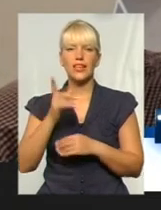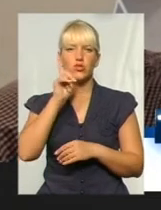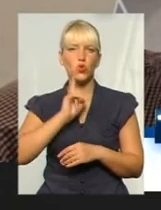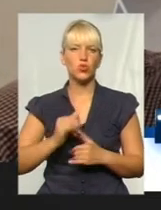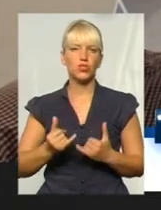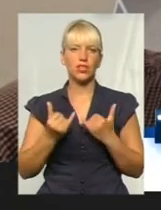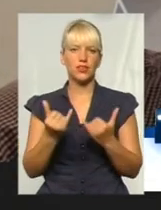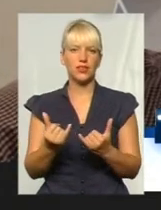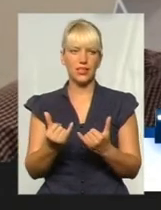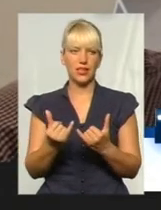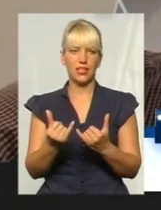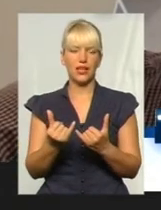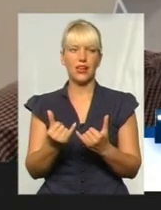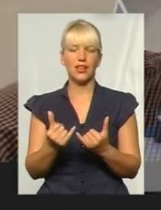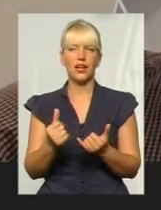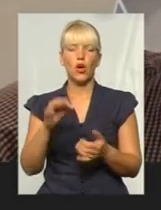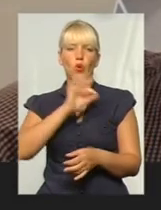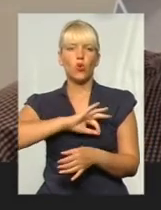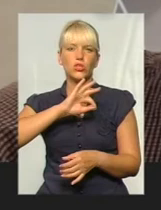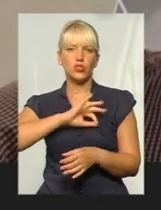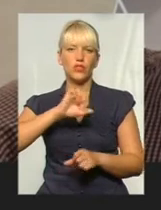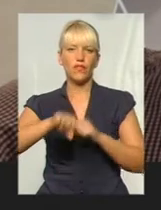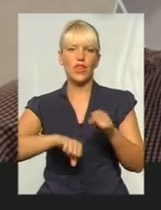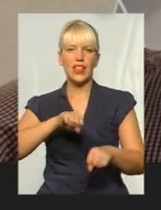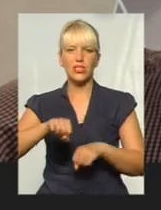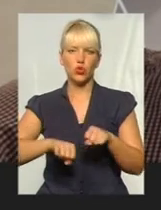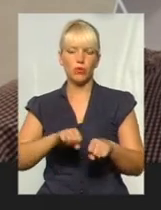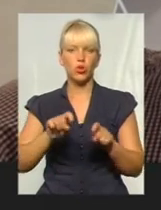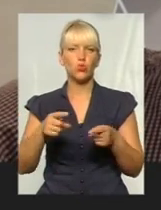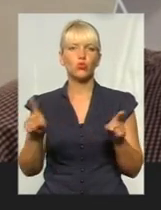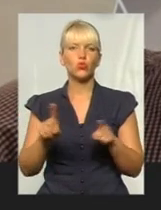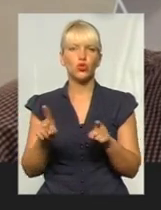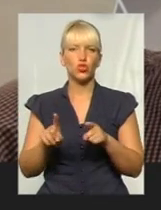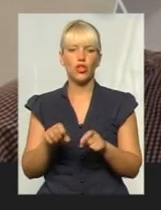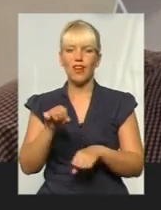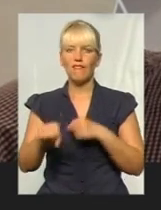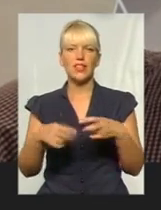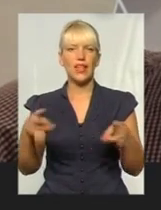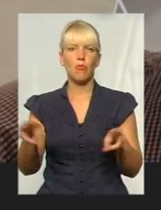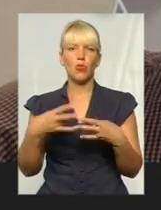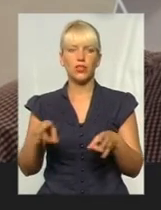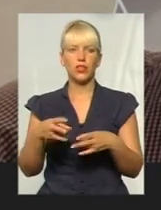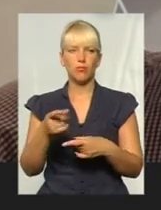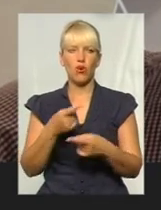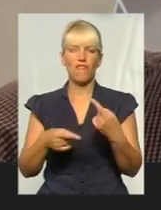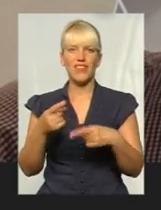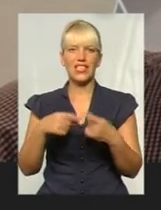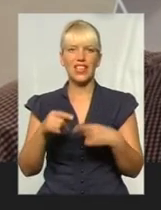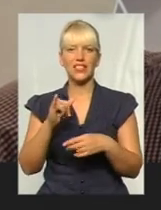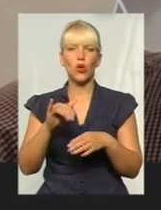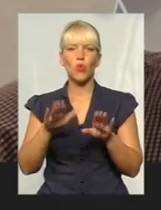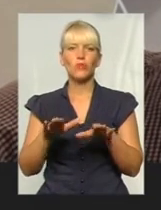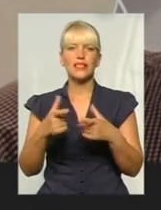для височинів височинів. Тому що велосипед не потрібно вертати у це місце,